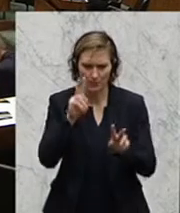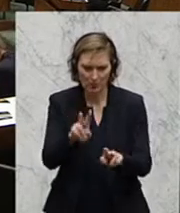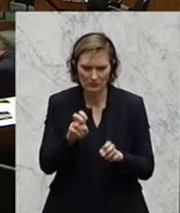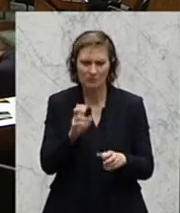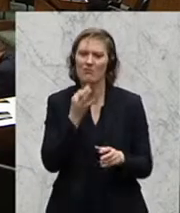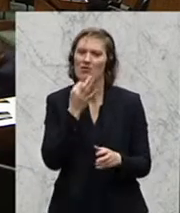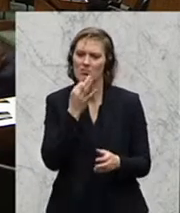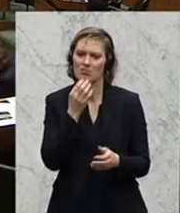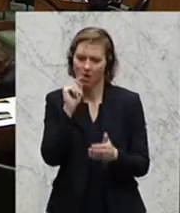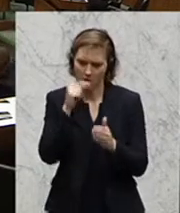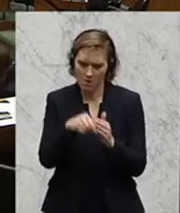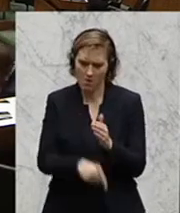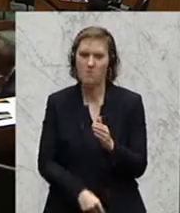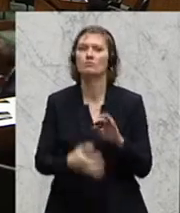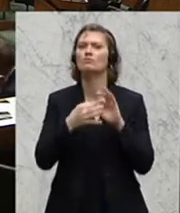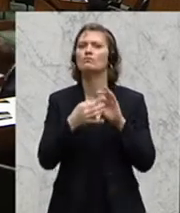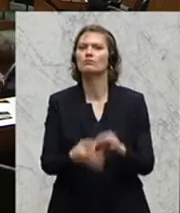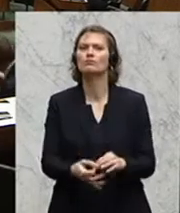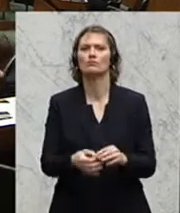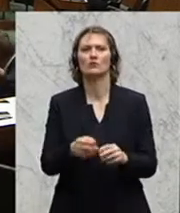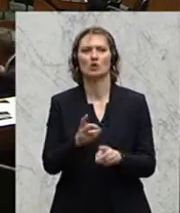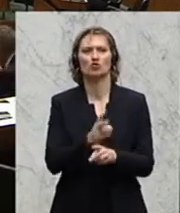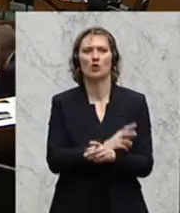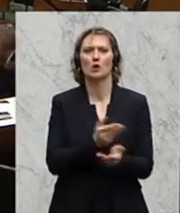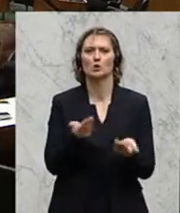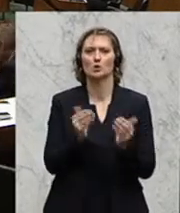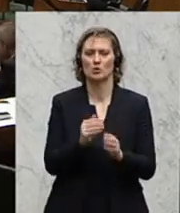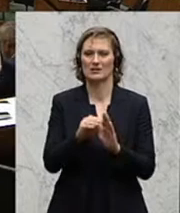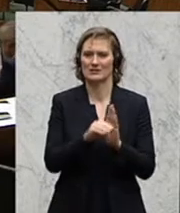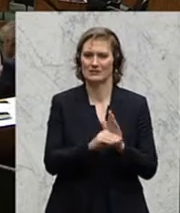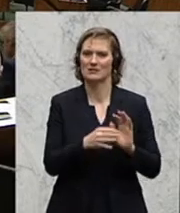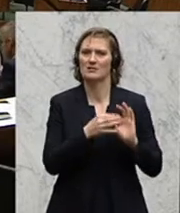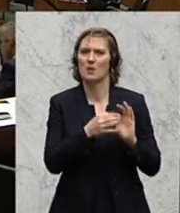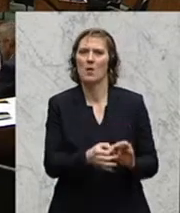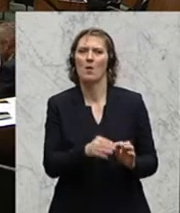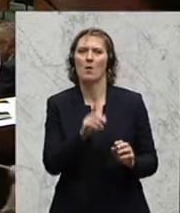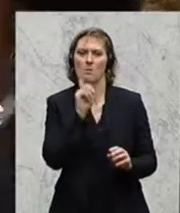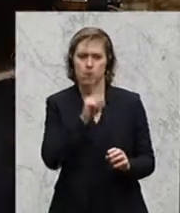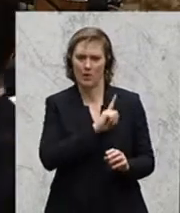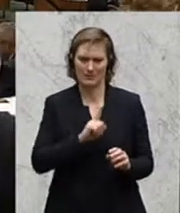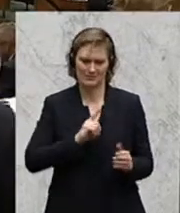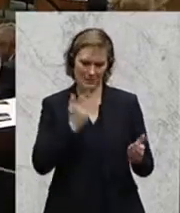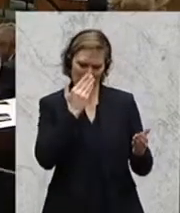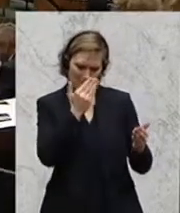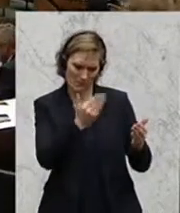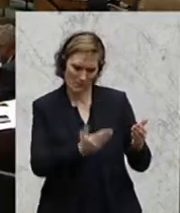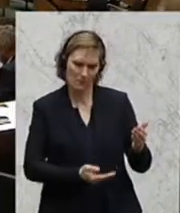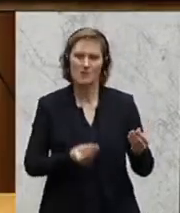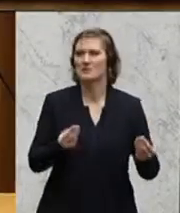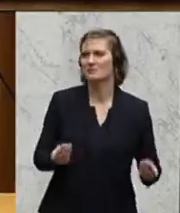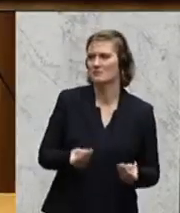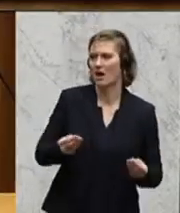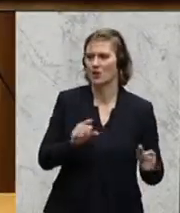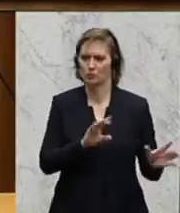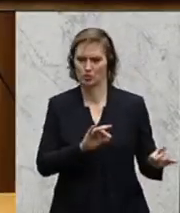Materie eben des polizeilichen Staatsschutzgesetzes in aller Sachlichkeit, gebotenen Sachlichkeit auseinanderzusetzen.